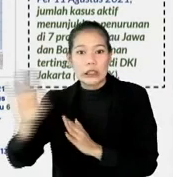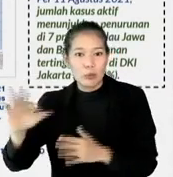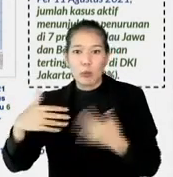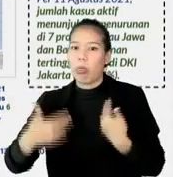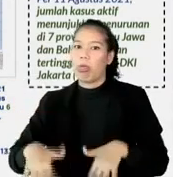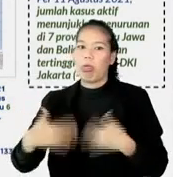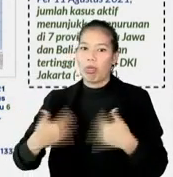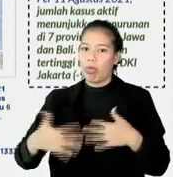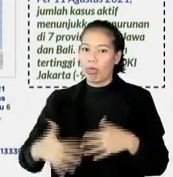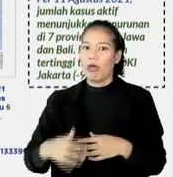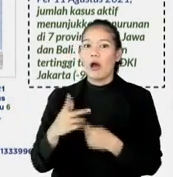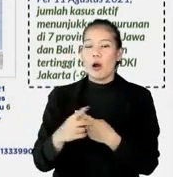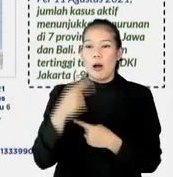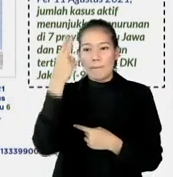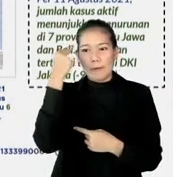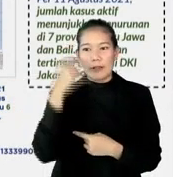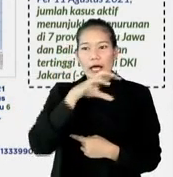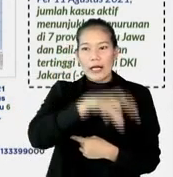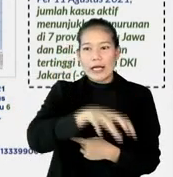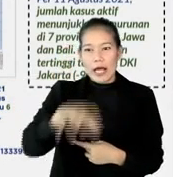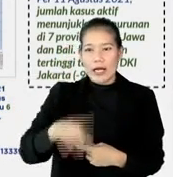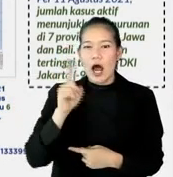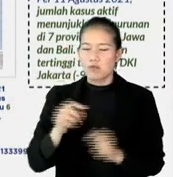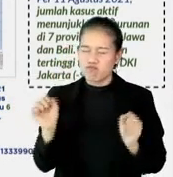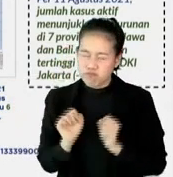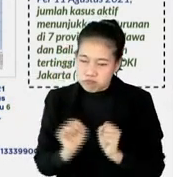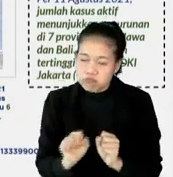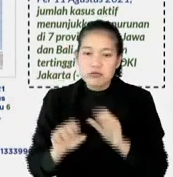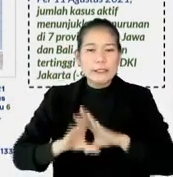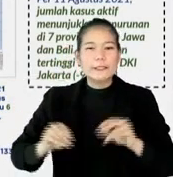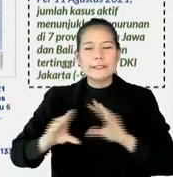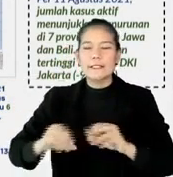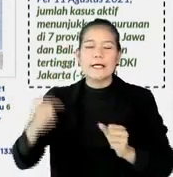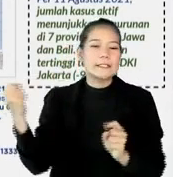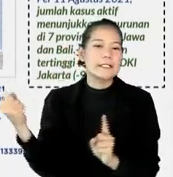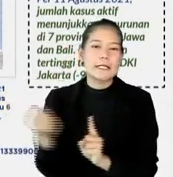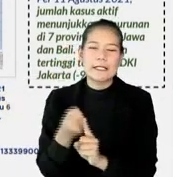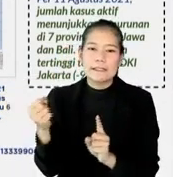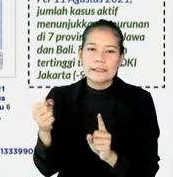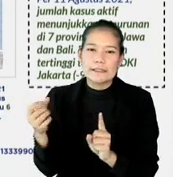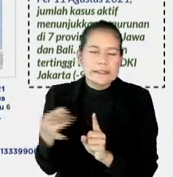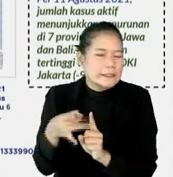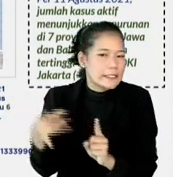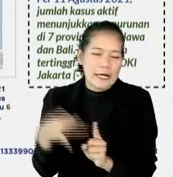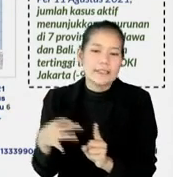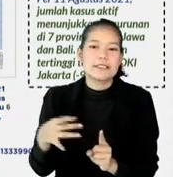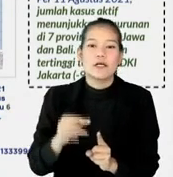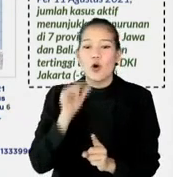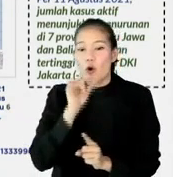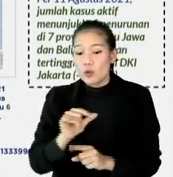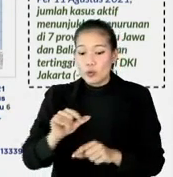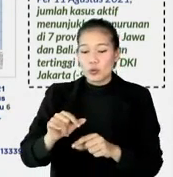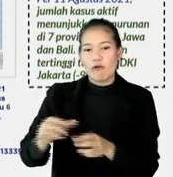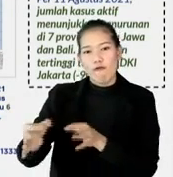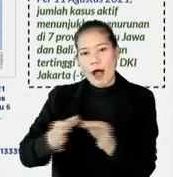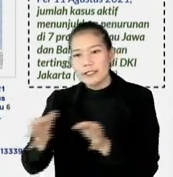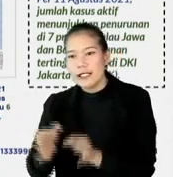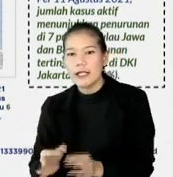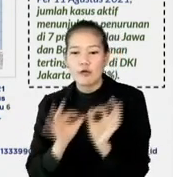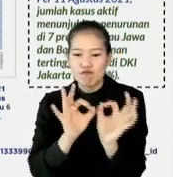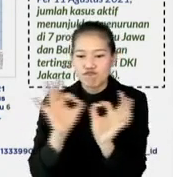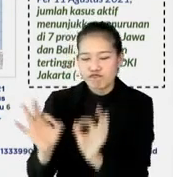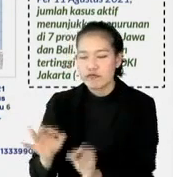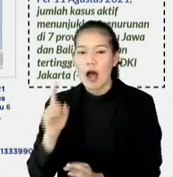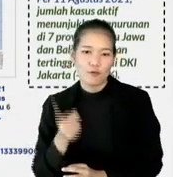biasa gitu ya. Jadi kalau dibilang pemerintah daerah harus bekerja sangat keras, memastikan ketersediaan tempat tidur, semuanya tercukupi, dan lain